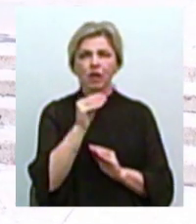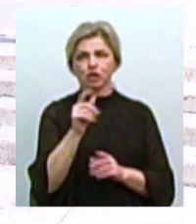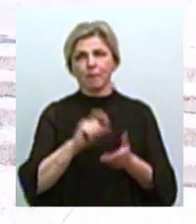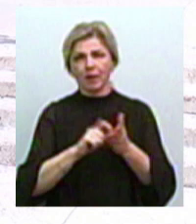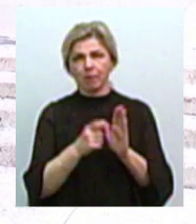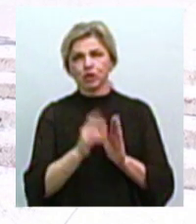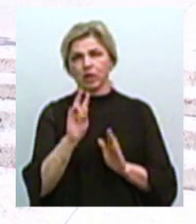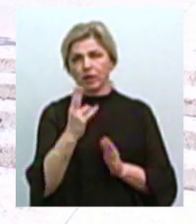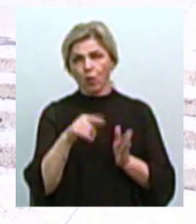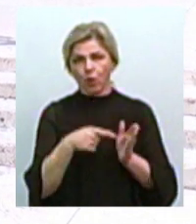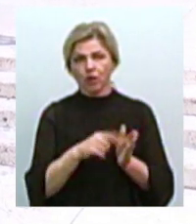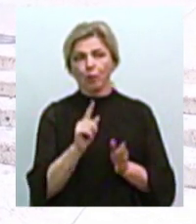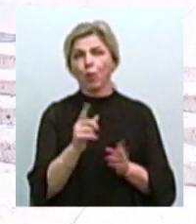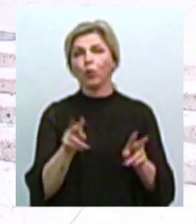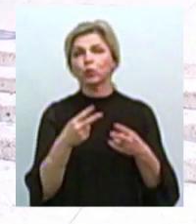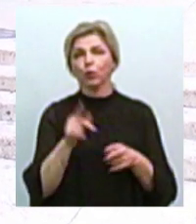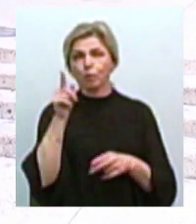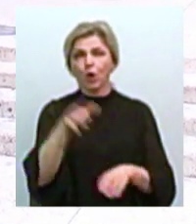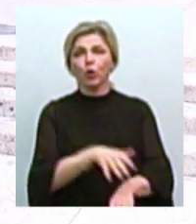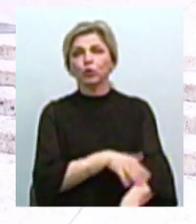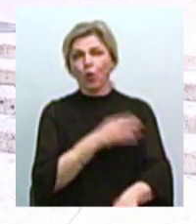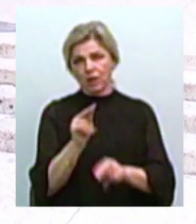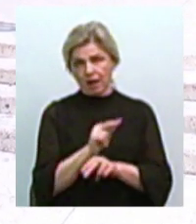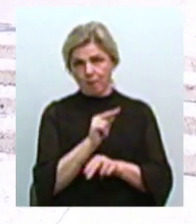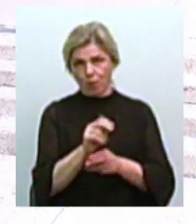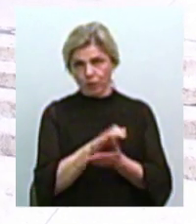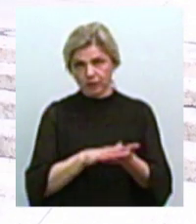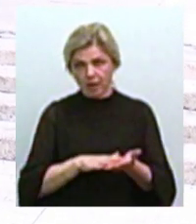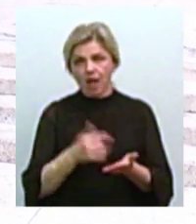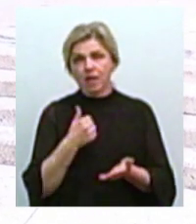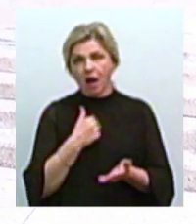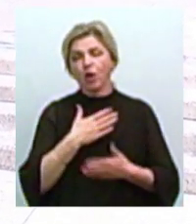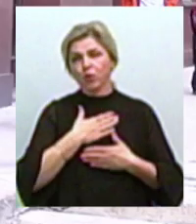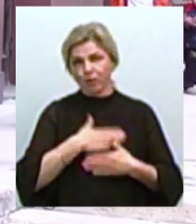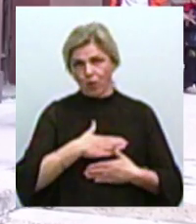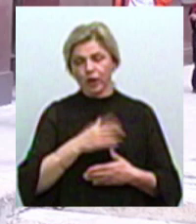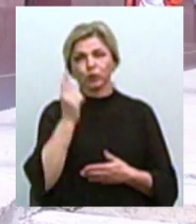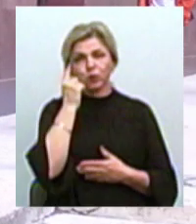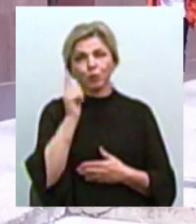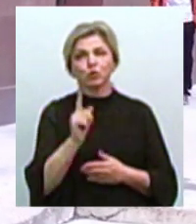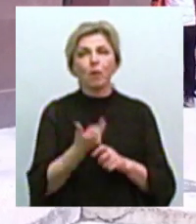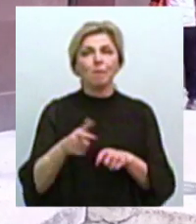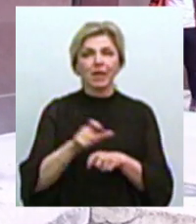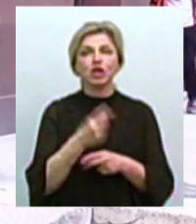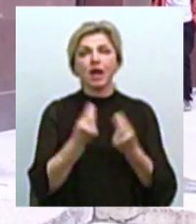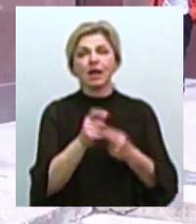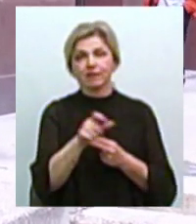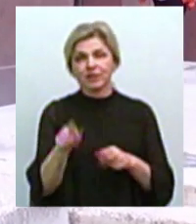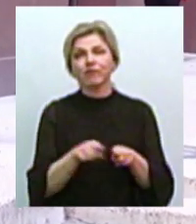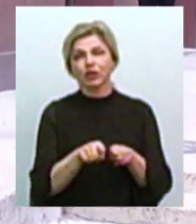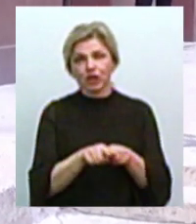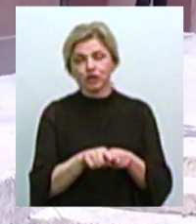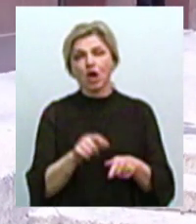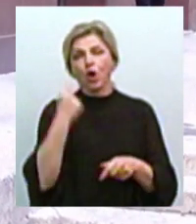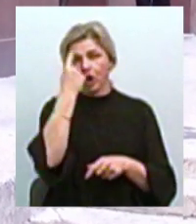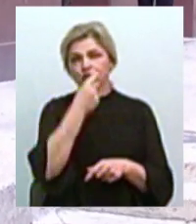Миколаєві, тому що в самому клубі довгий час триває ремонт. Я, в принципі, задоволений. Думаю, більшість гравців теж. Особисто